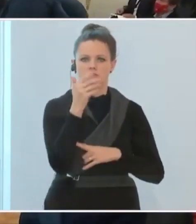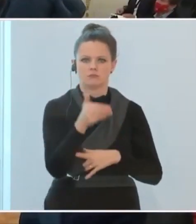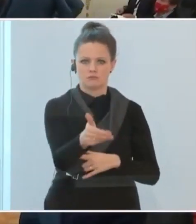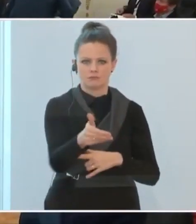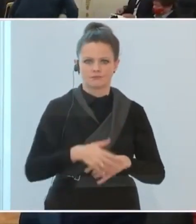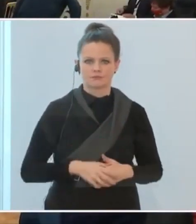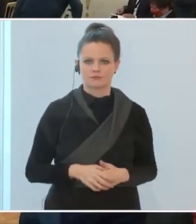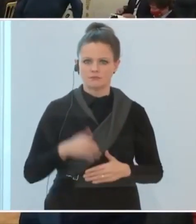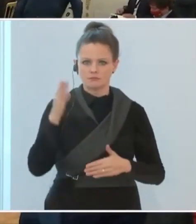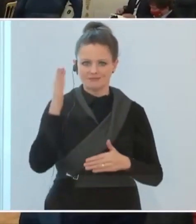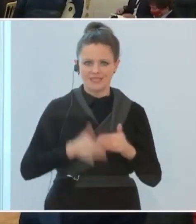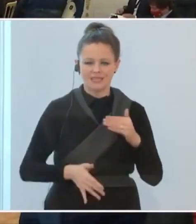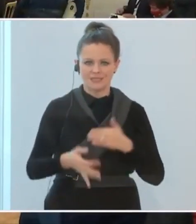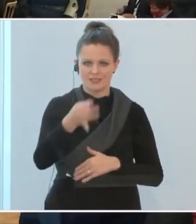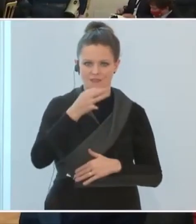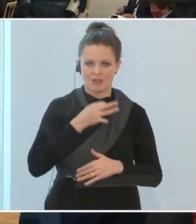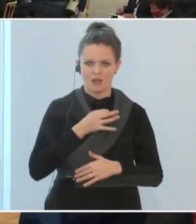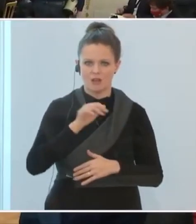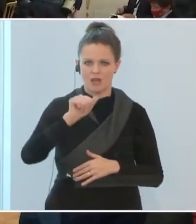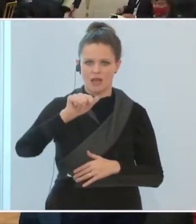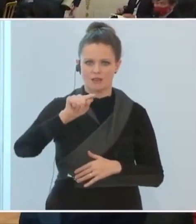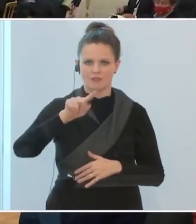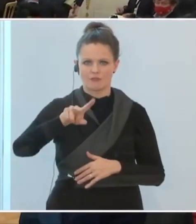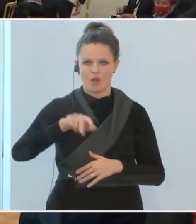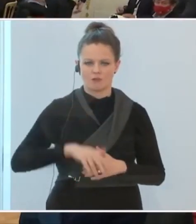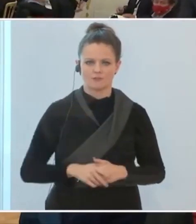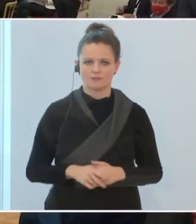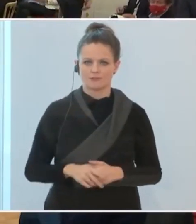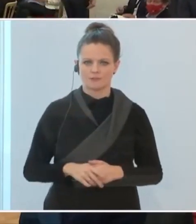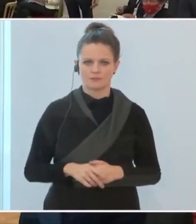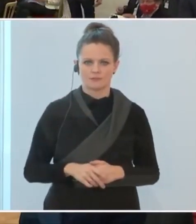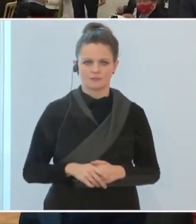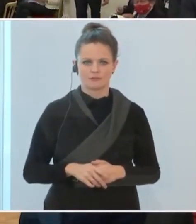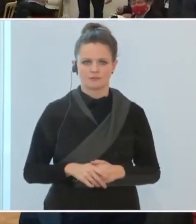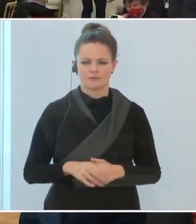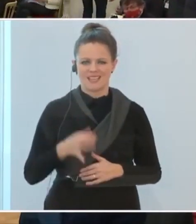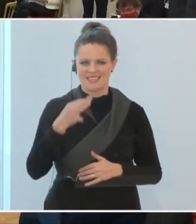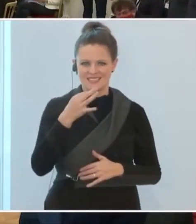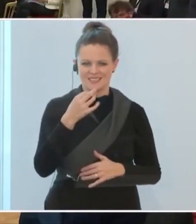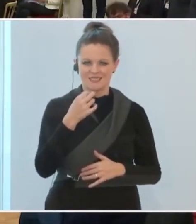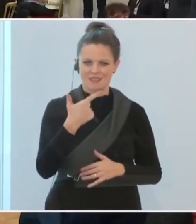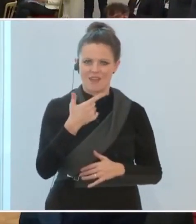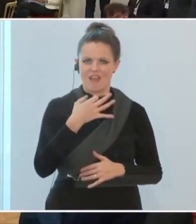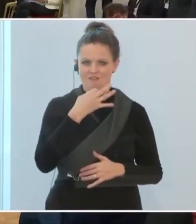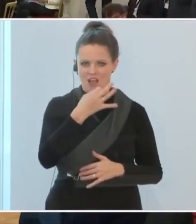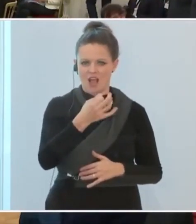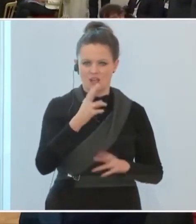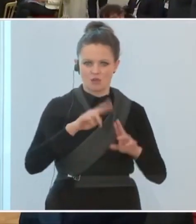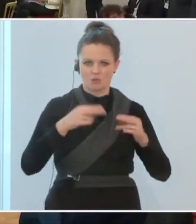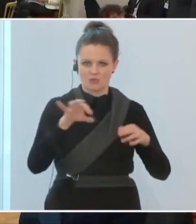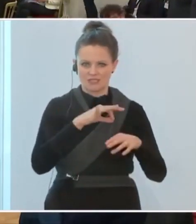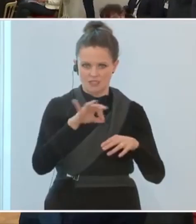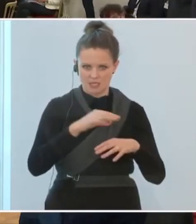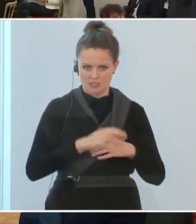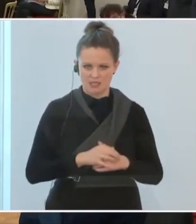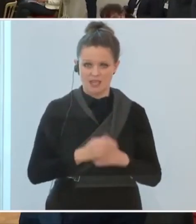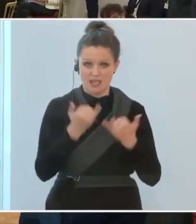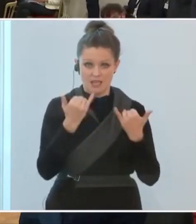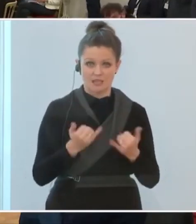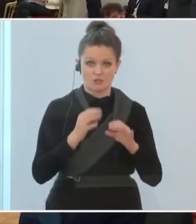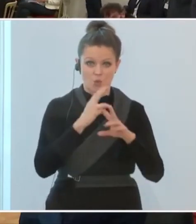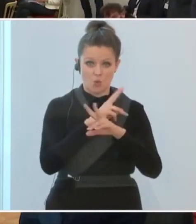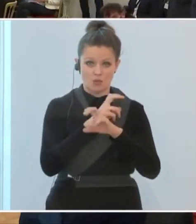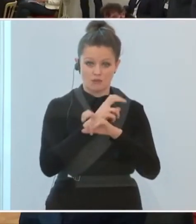Letzte Frage von der Frau Singer von ATV. Ich möchte zwei Fragen an den Bundeskanzler. hat Österreich de facto die höchsten